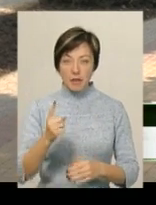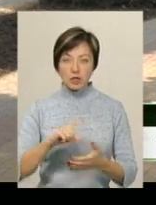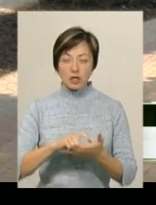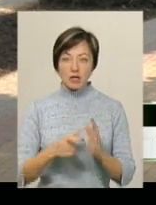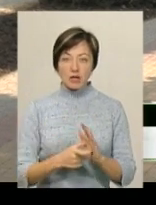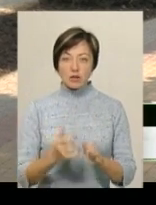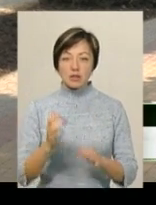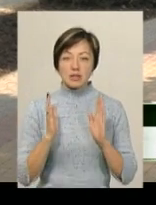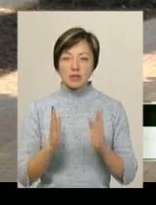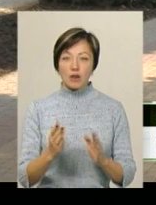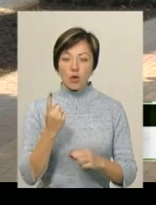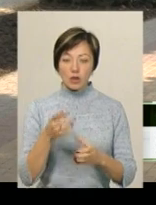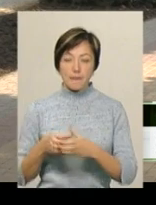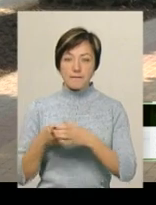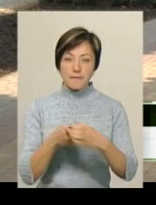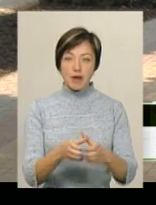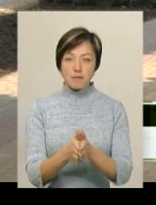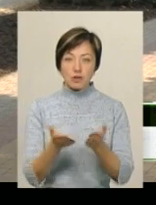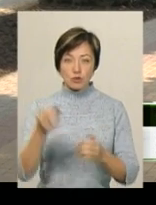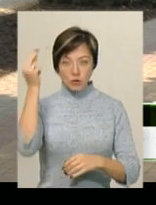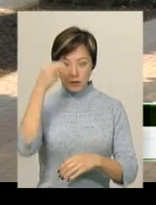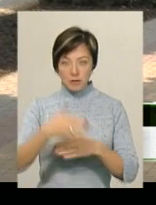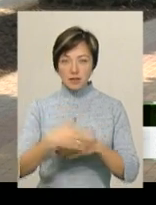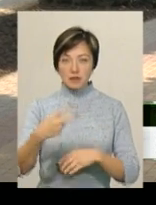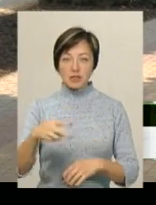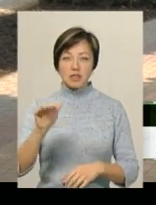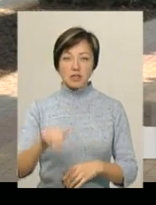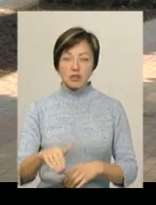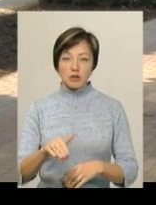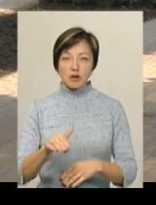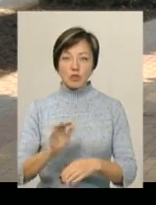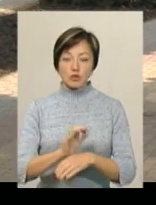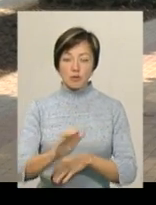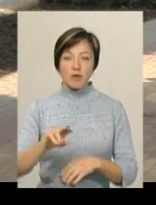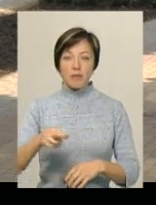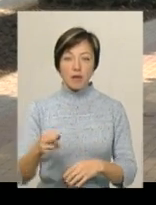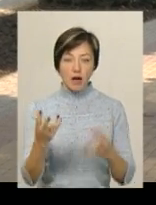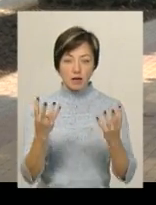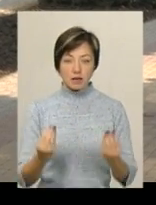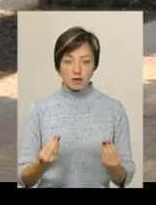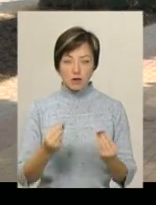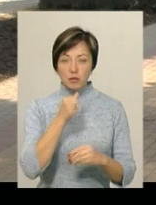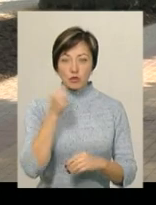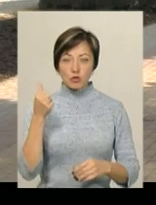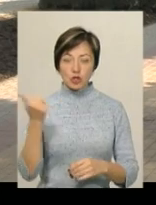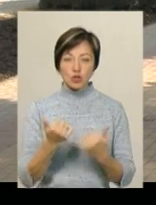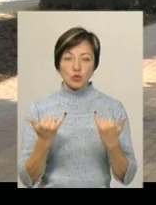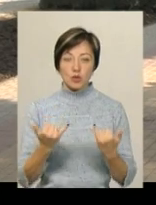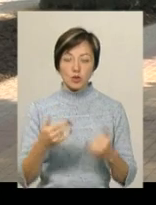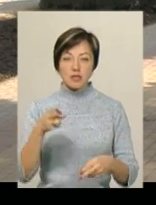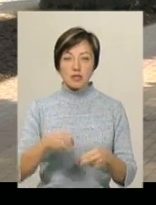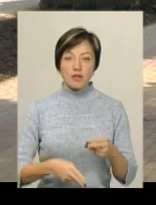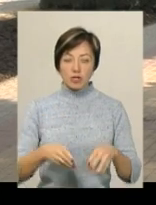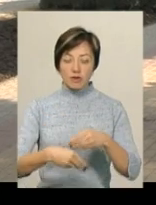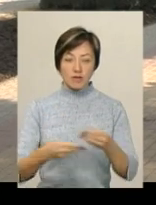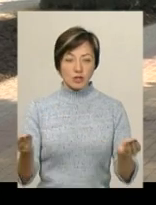лише одна партія підручників, близько 20 тисяч, поступила у п'ятницю на минулому тижні. Сьогодні завершується